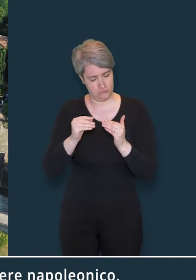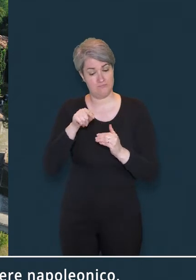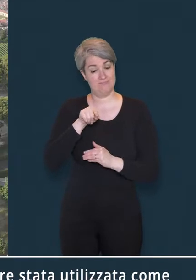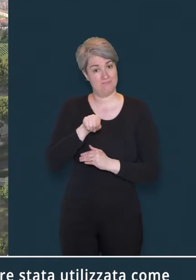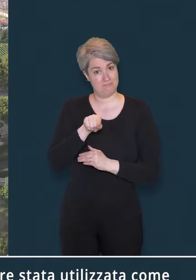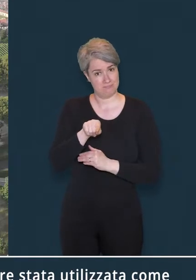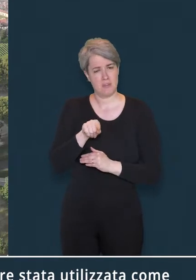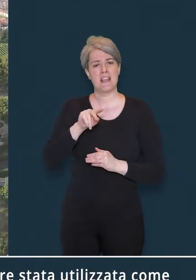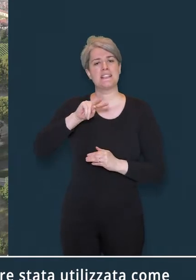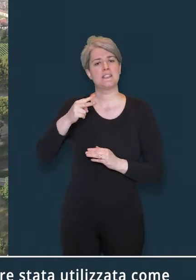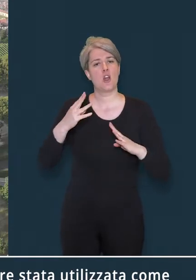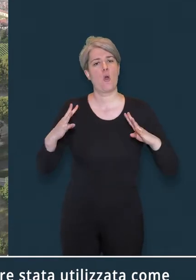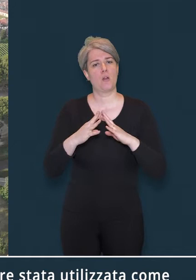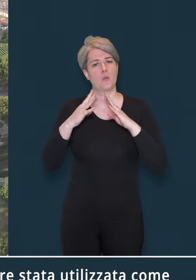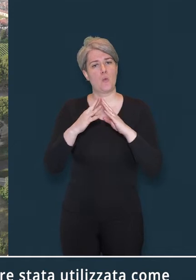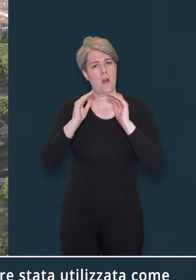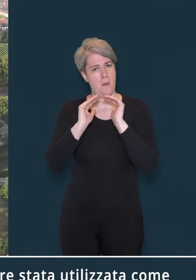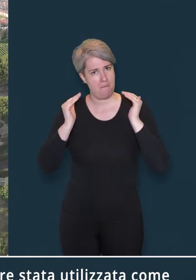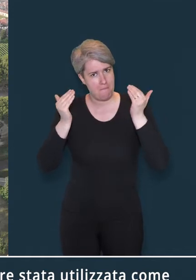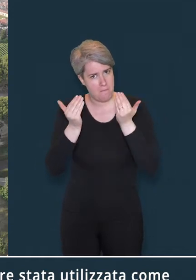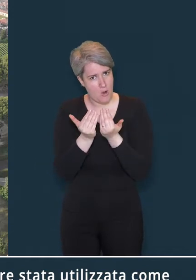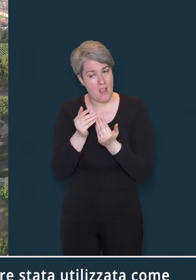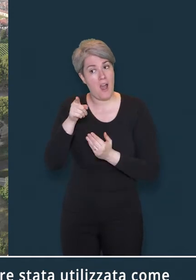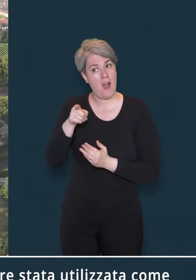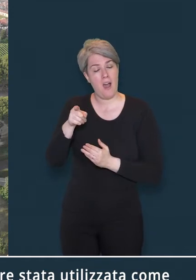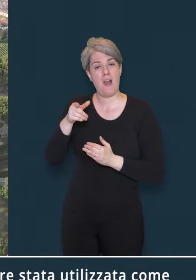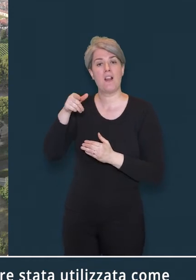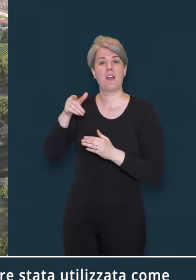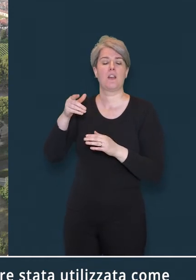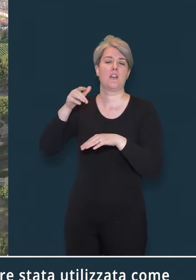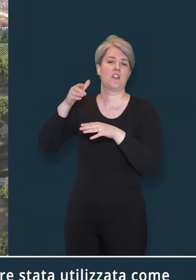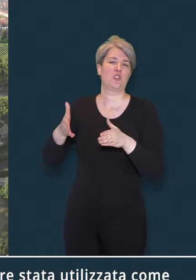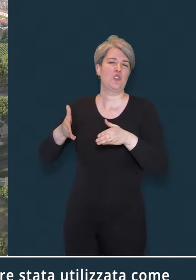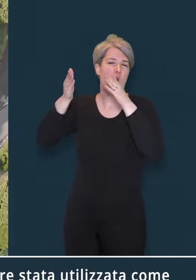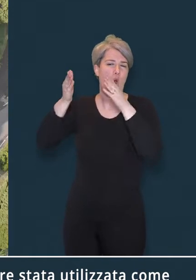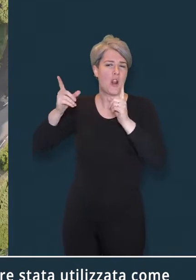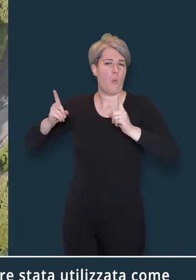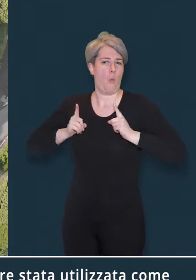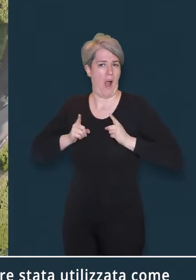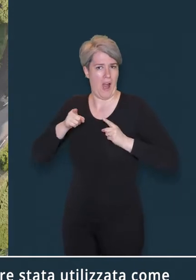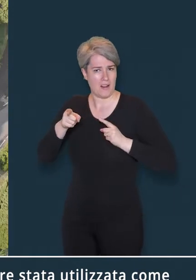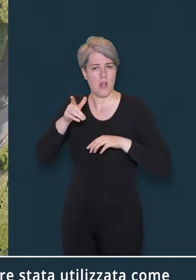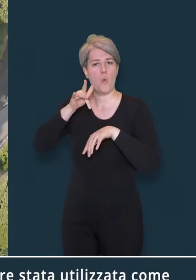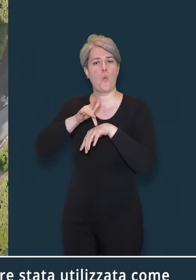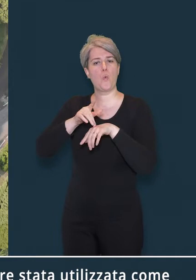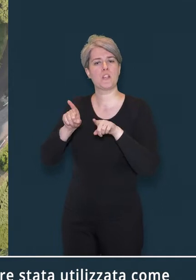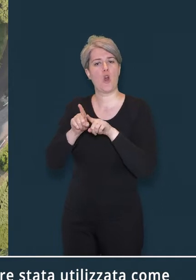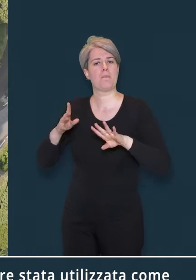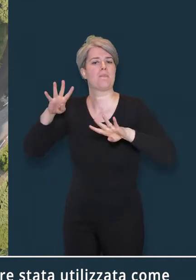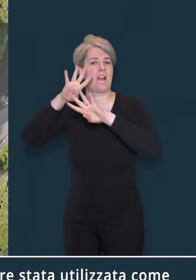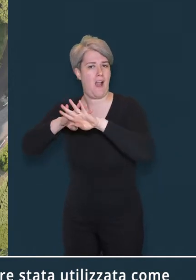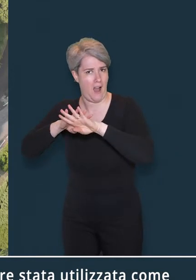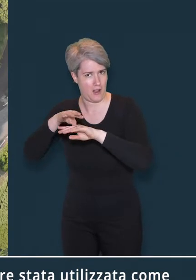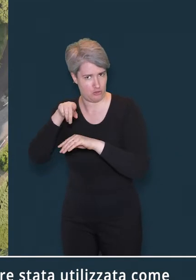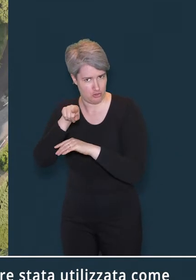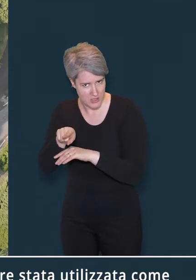E dal 1946, la Torre della Guardia, dopo essere stata